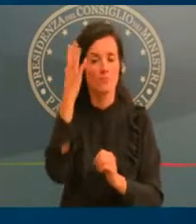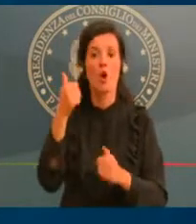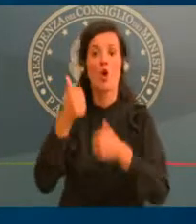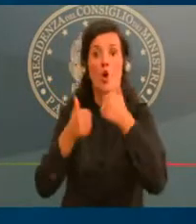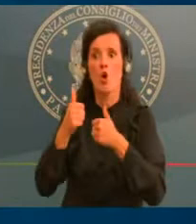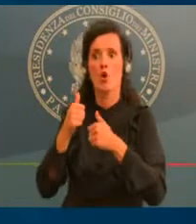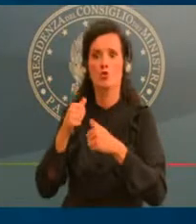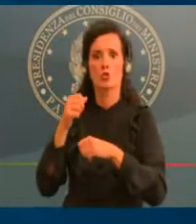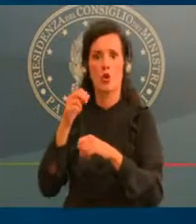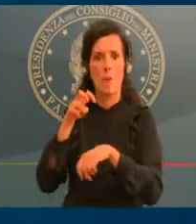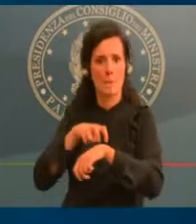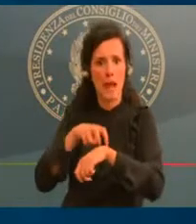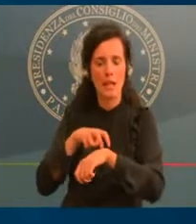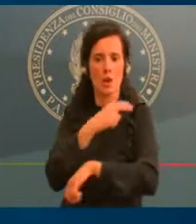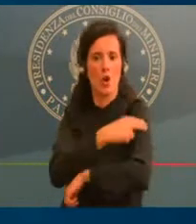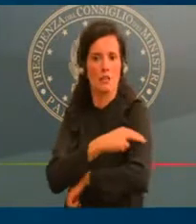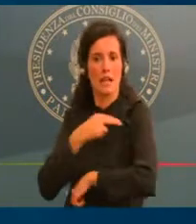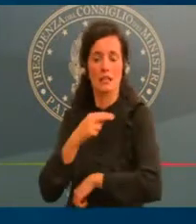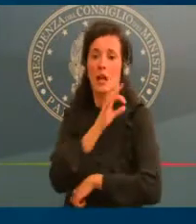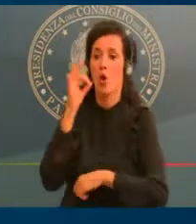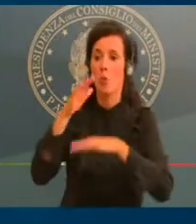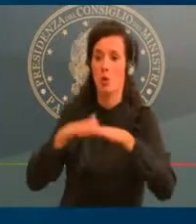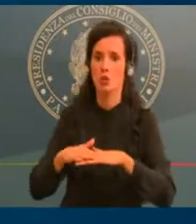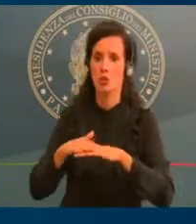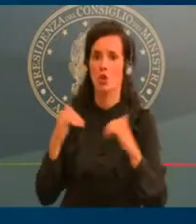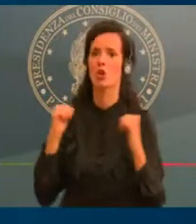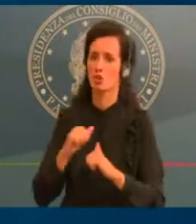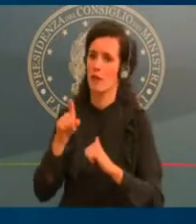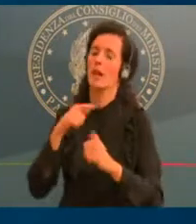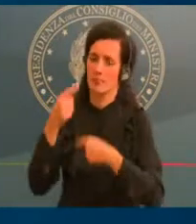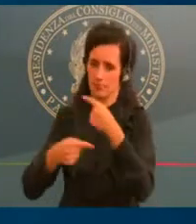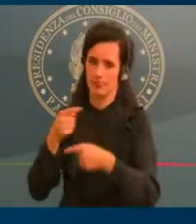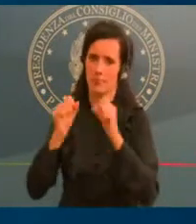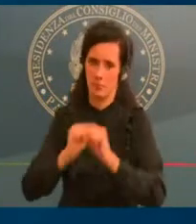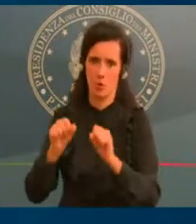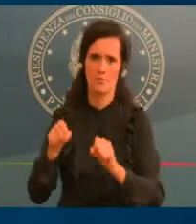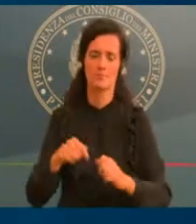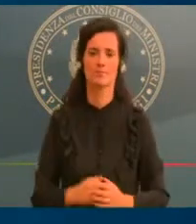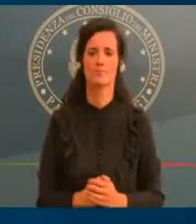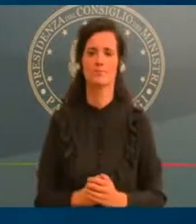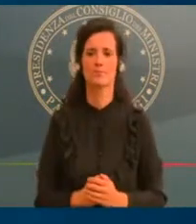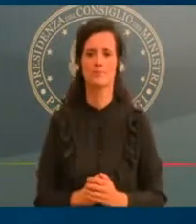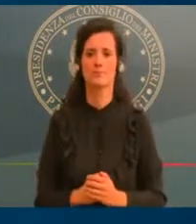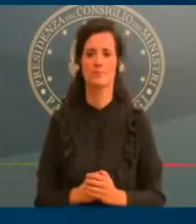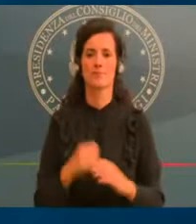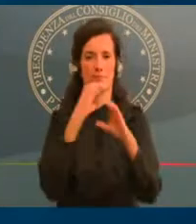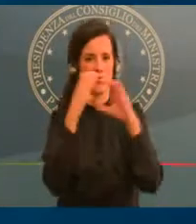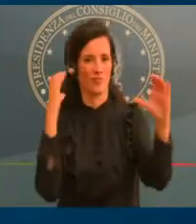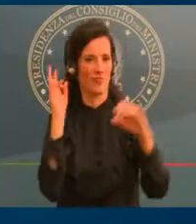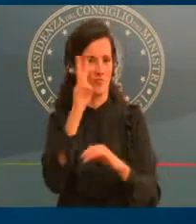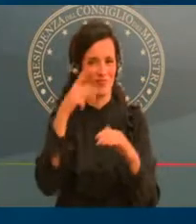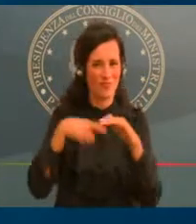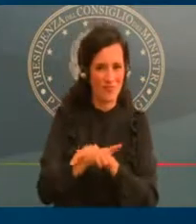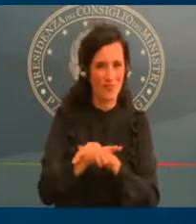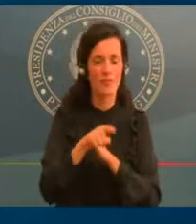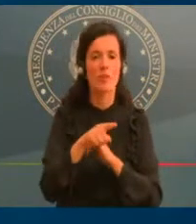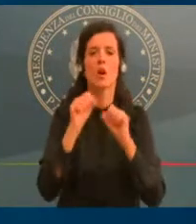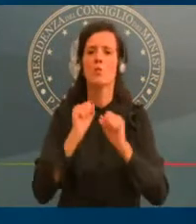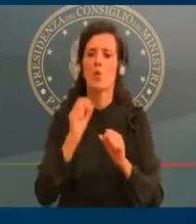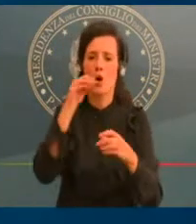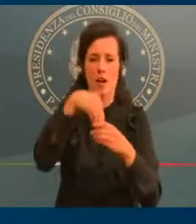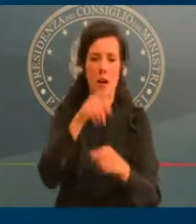trasporto è consentito il riempimento solo fino al 50%, fatta eccezione per il trasporto scolastico.